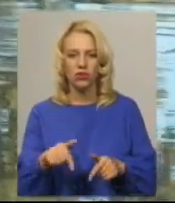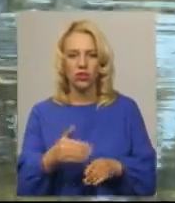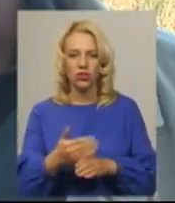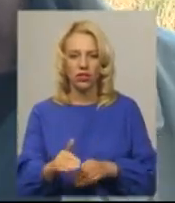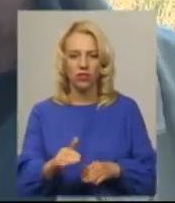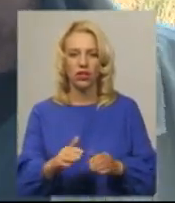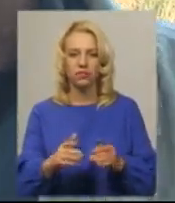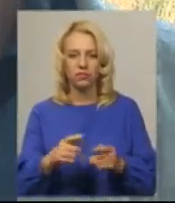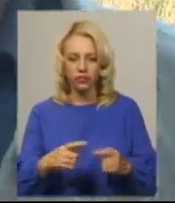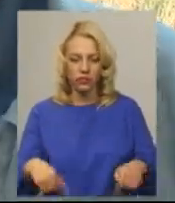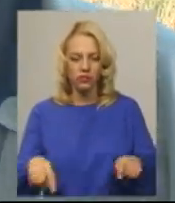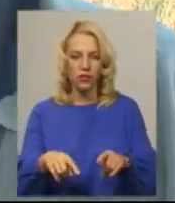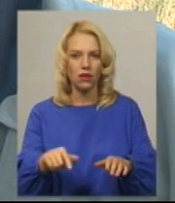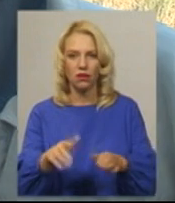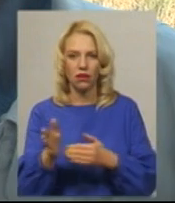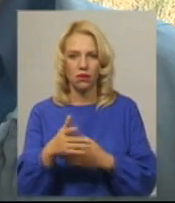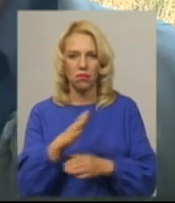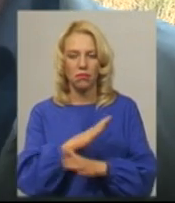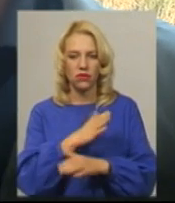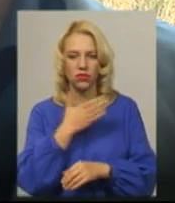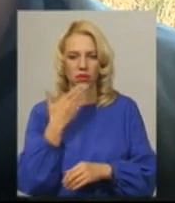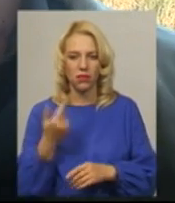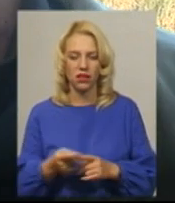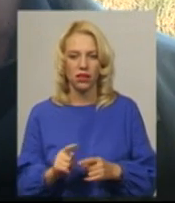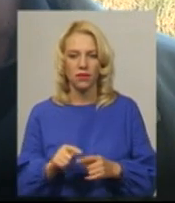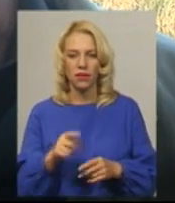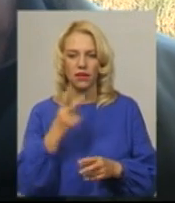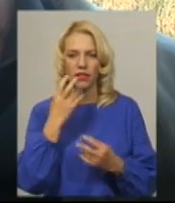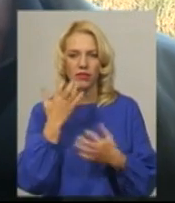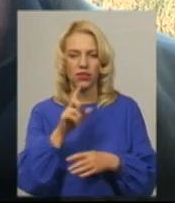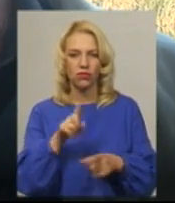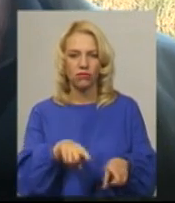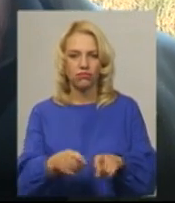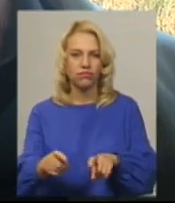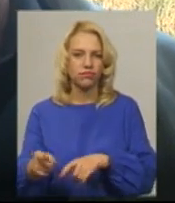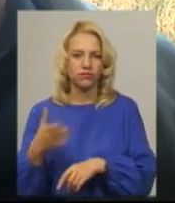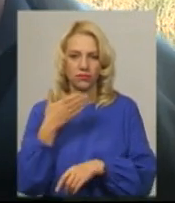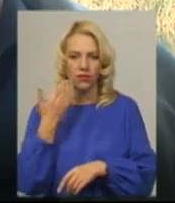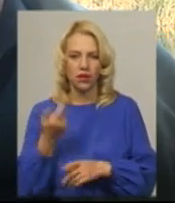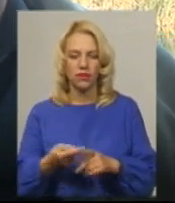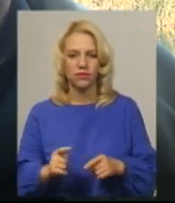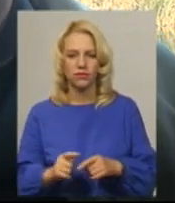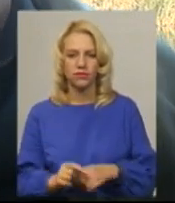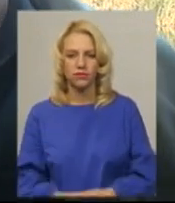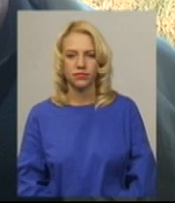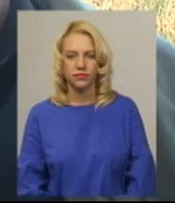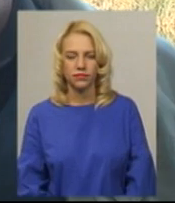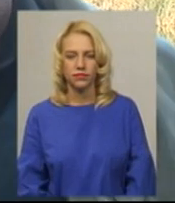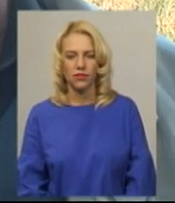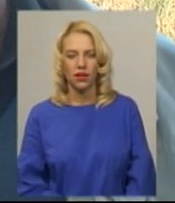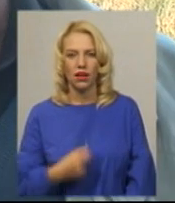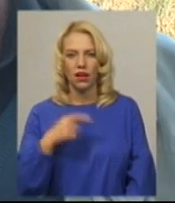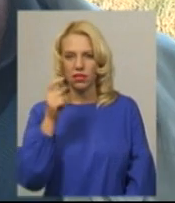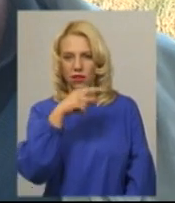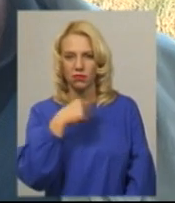не бачив. Тут, як це говориться, коло костела такого не видно, що був помор. На гамарні я там не був,